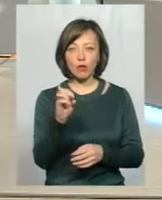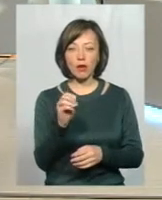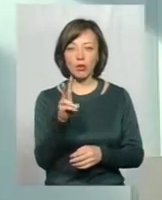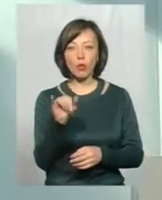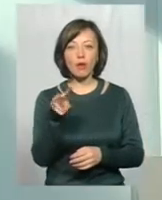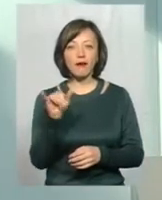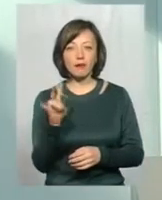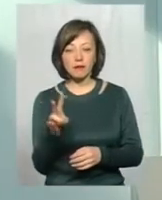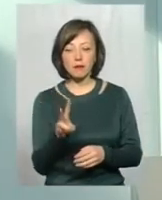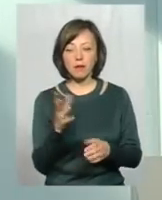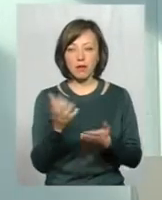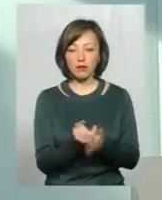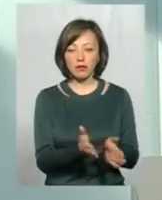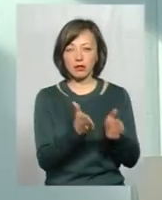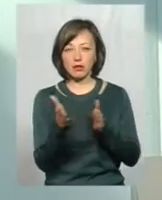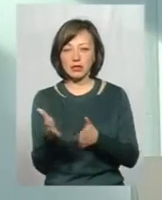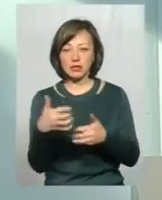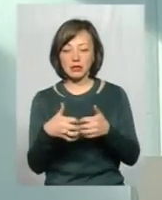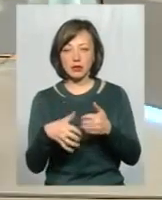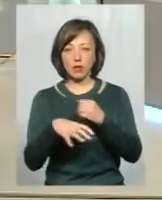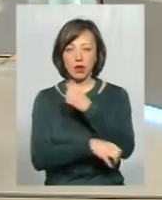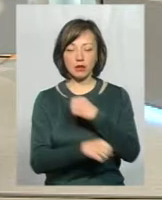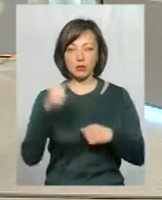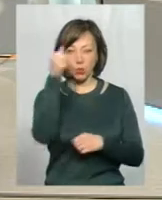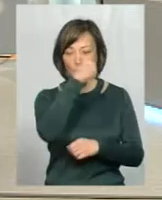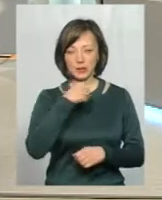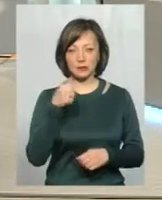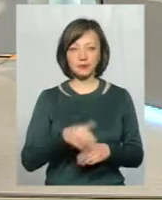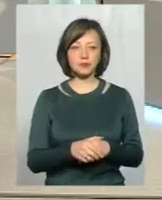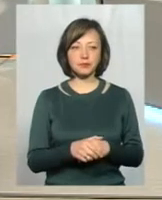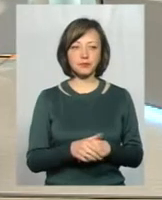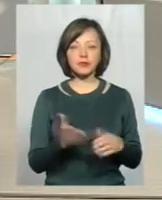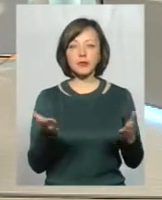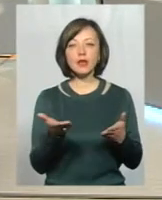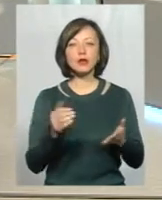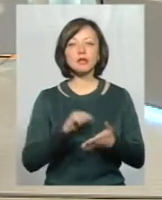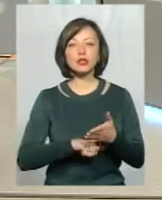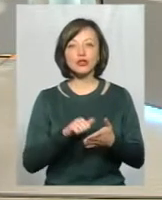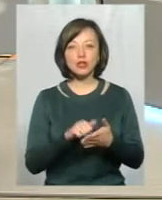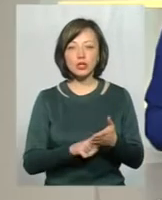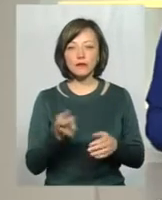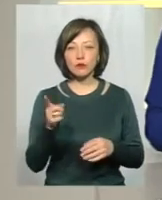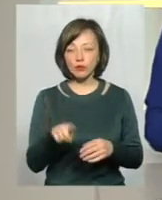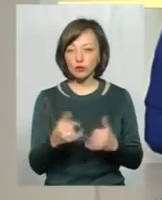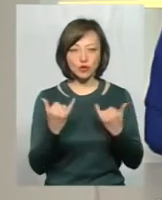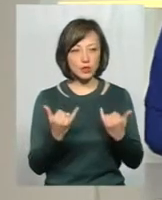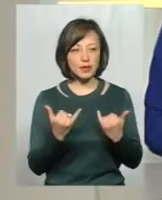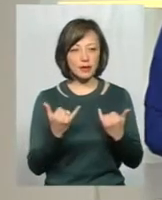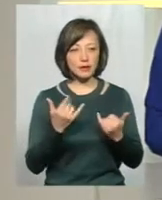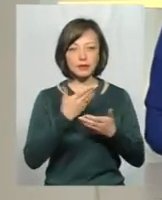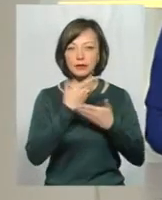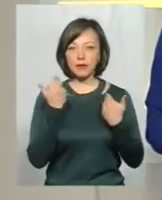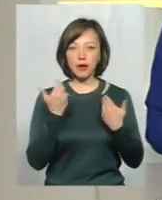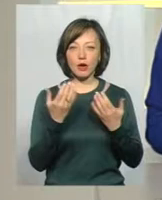що це дігається на середину і кінць року. Дякую, пані Светлана. Які причини у тому, що зараз немає